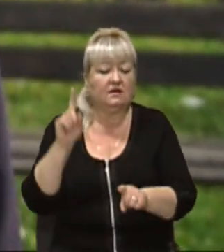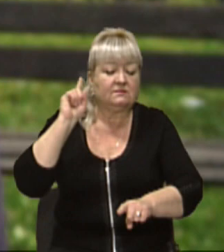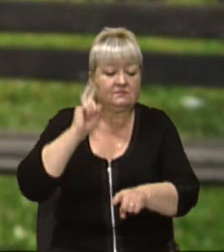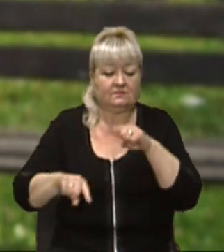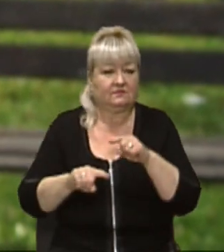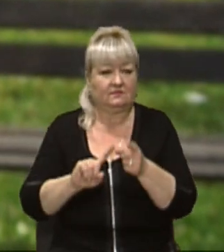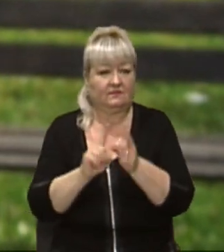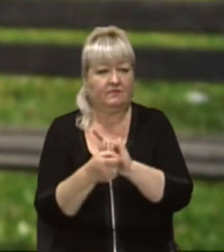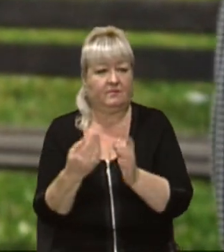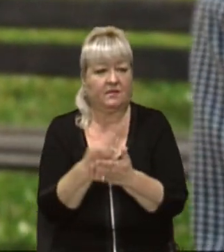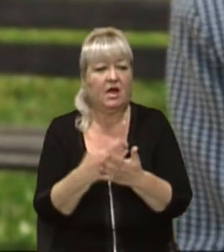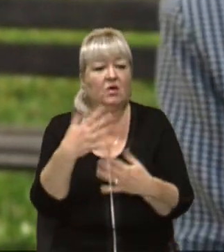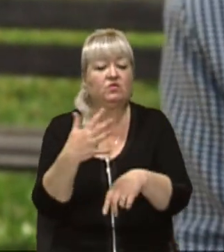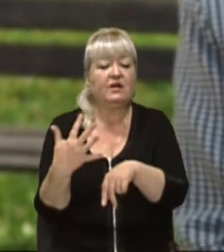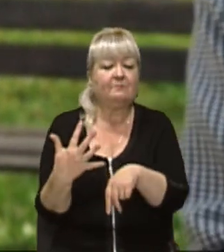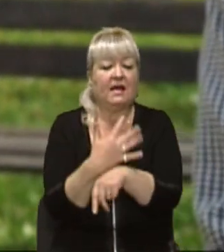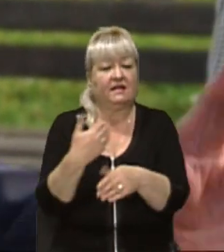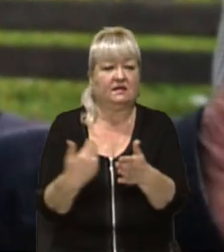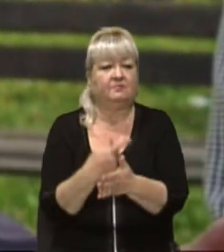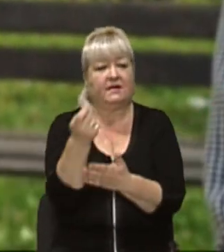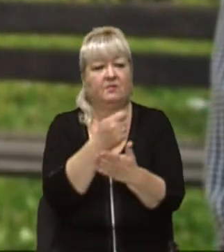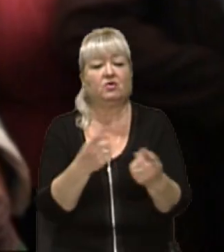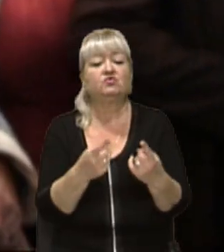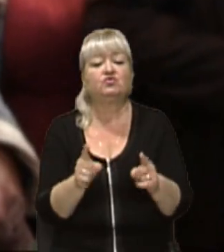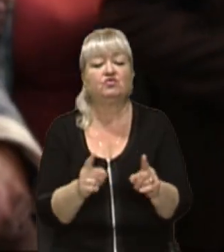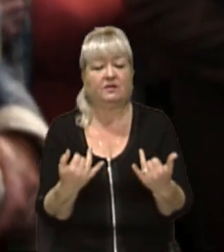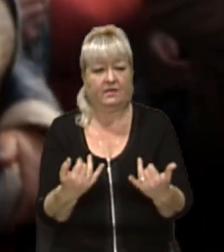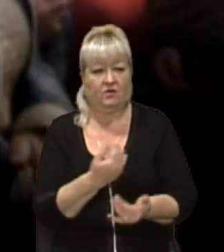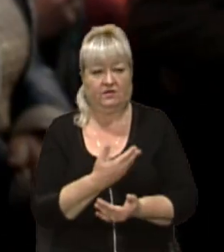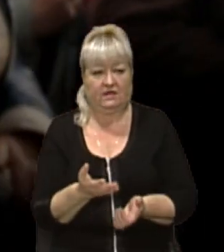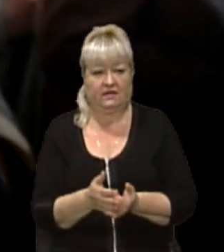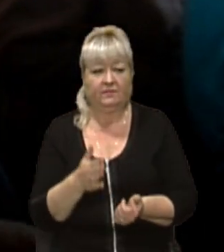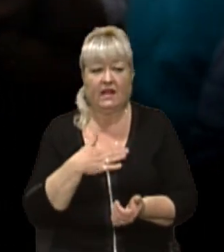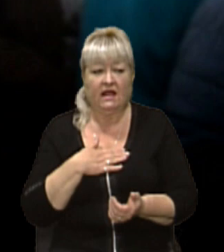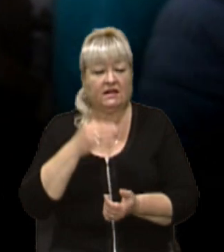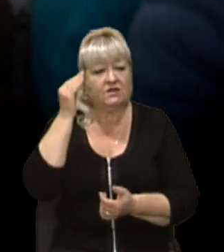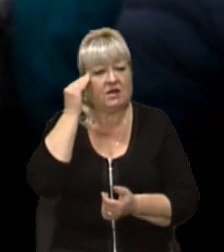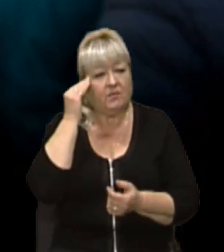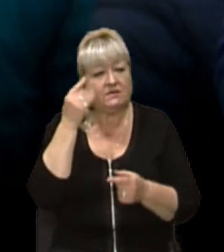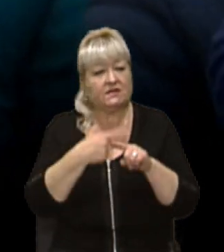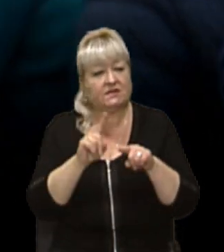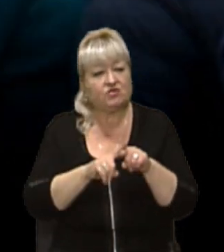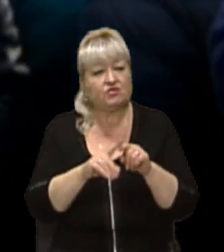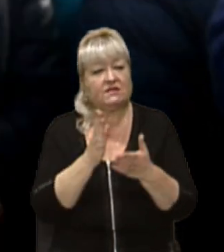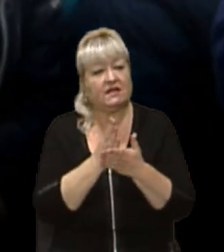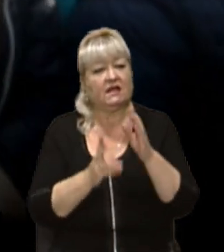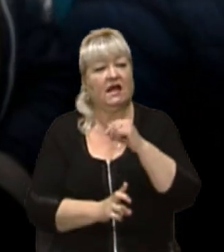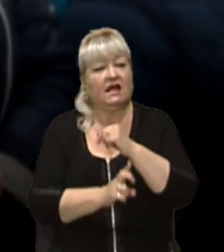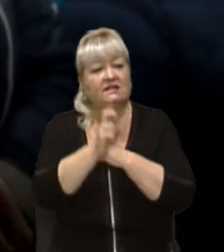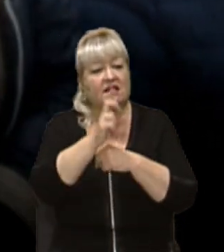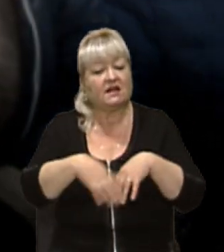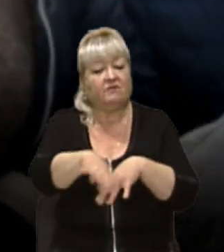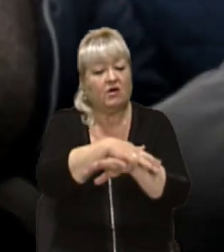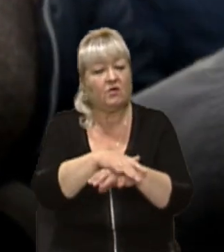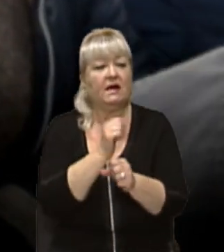перемалювали. То п'ять разів вже перемальовано. Що тепер хочуть тут? Наша позиція, що то є церква громади. І робимо